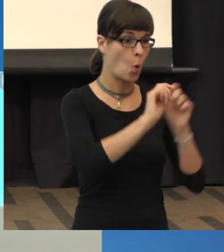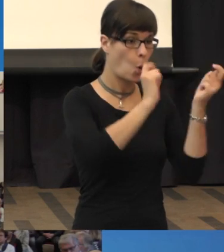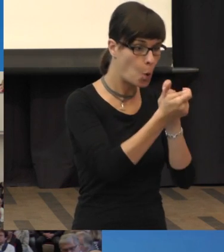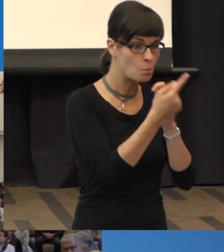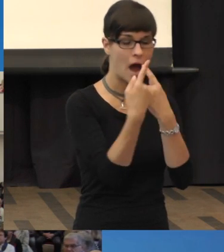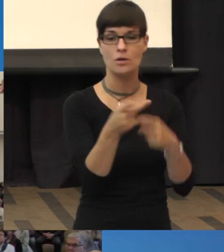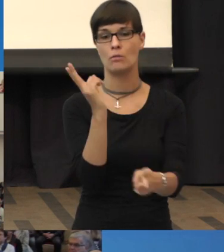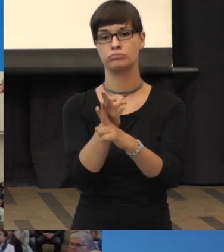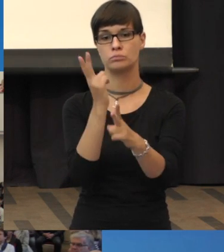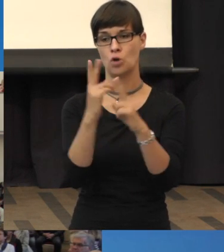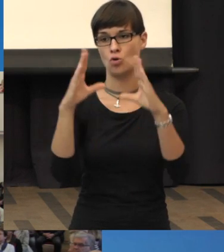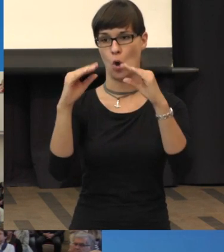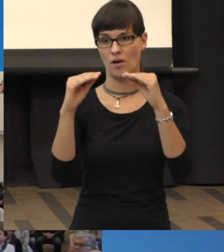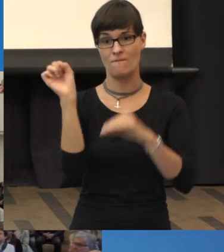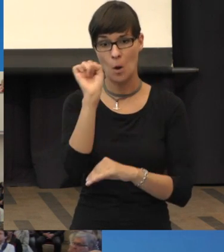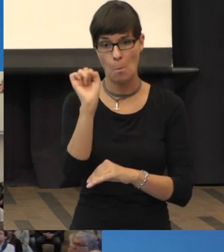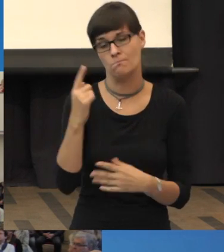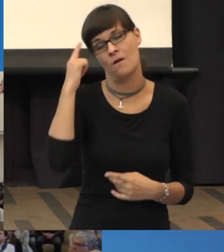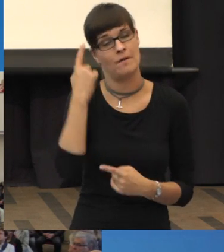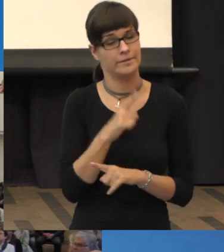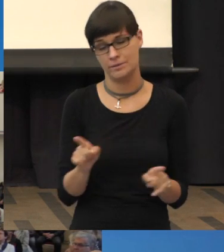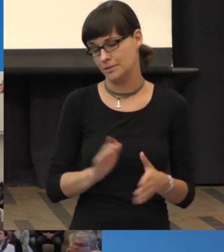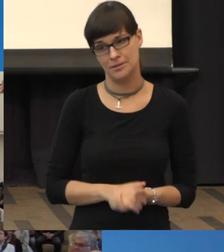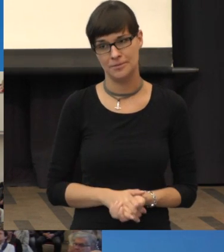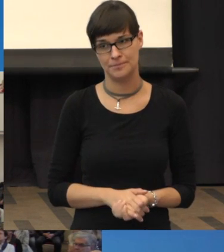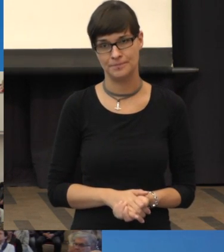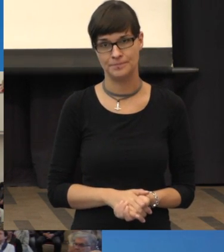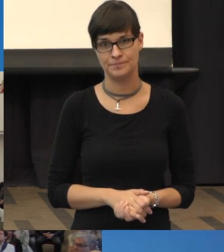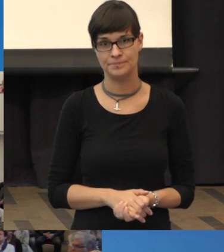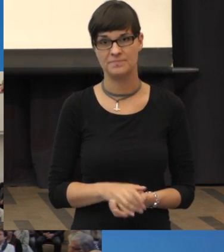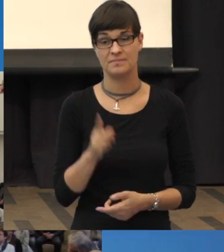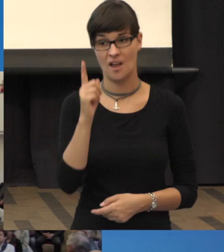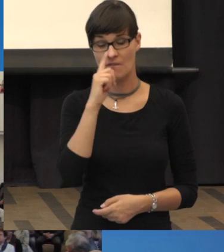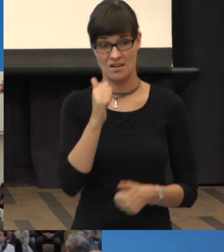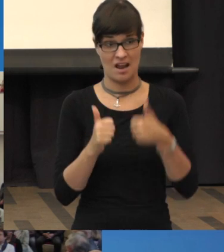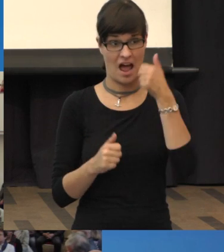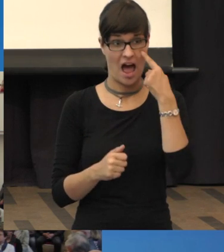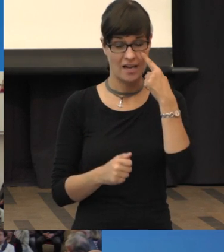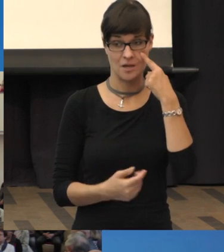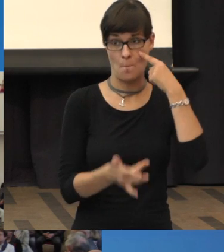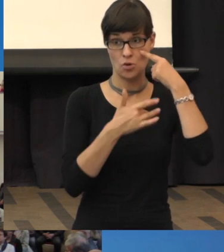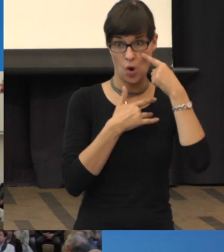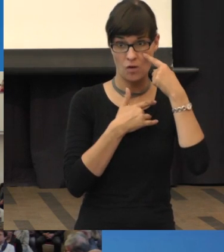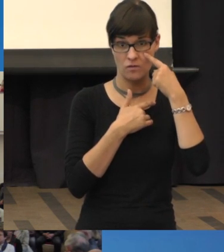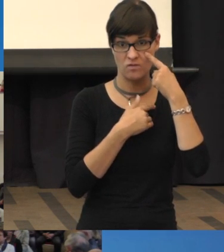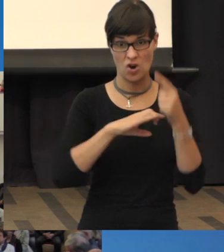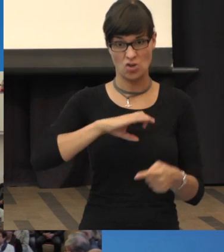Wie groß ist denn die Chance, dass man eine auf dem zweiten Auge auch bekommt, wenn das erste befallen ist?